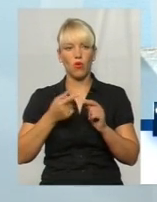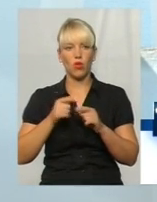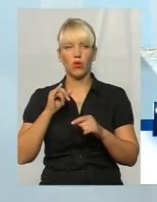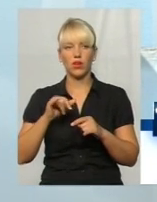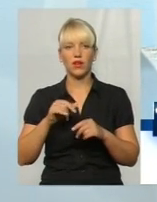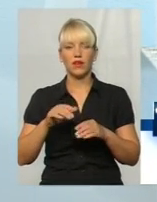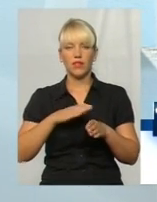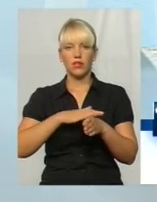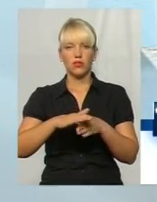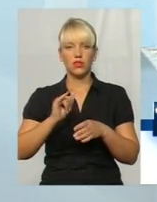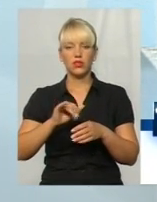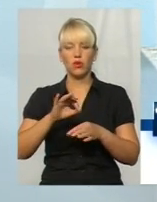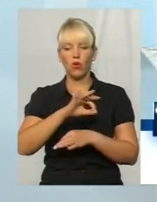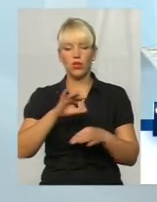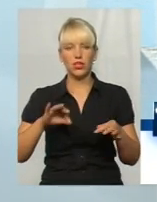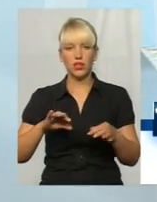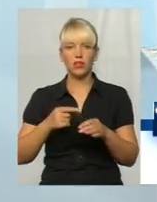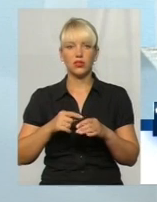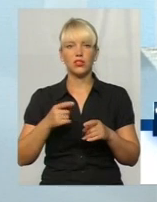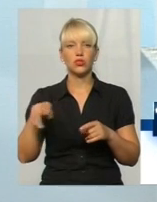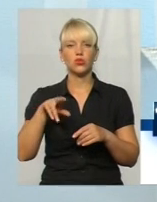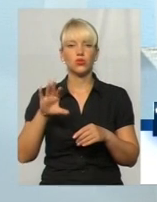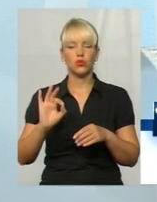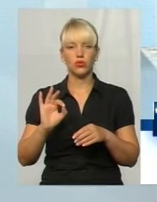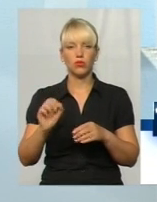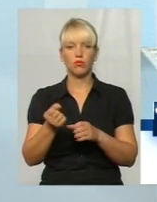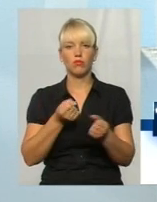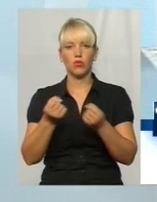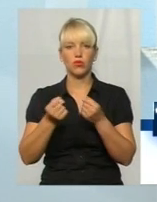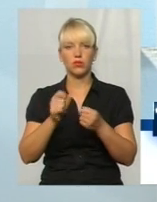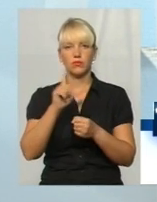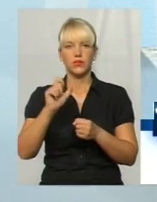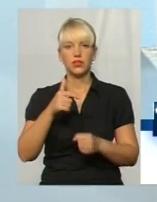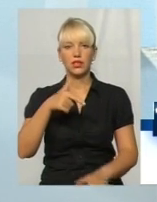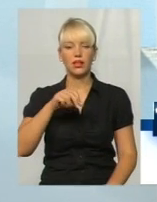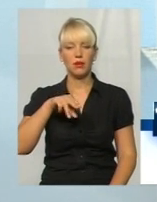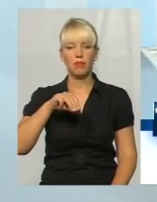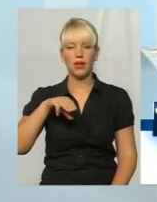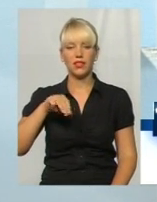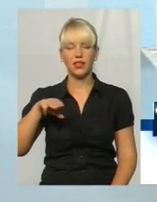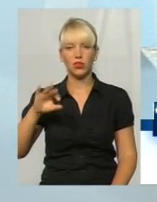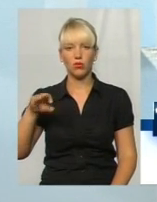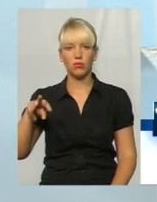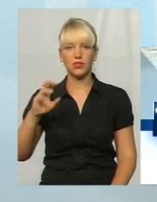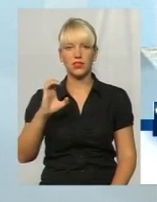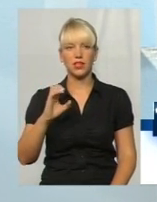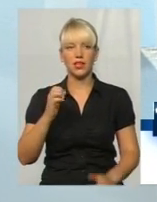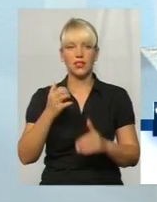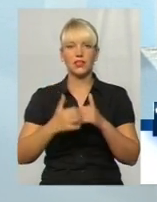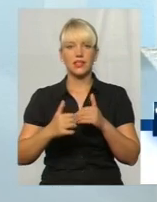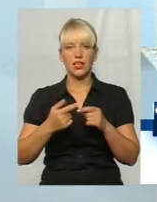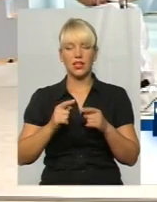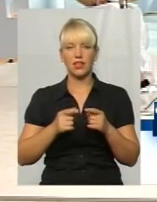координатор проєкту щодо боротьби з гепатитом С серед вразливих груп населення.